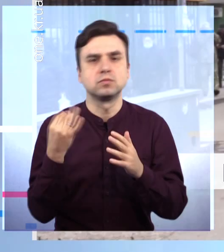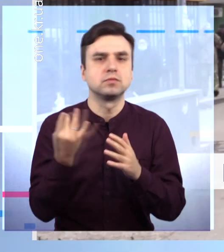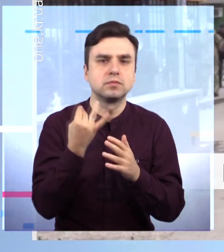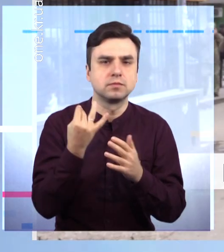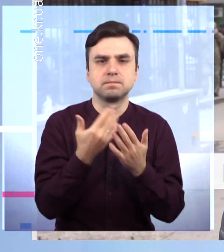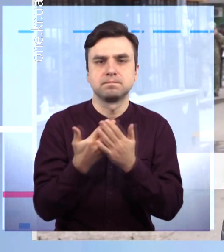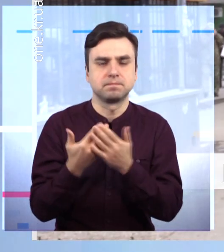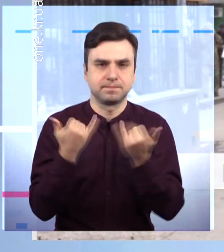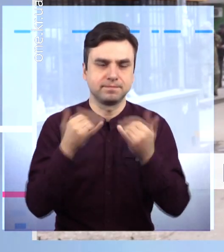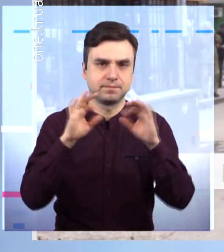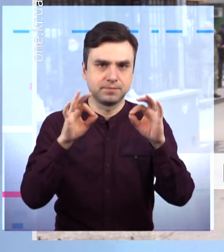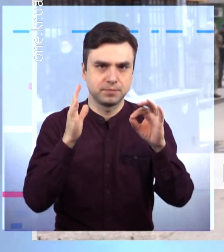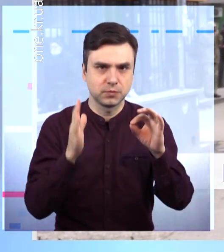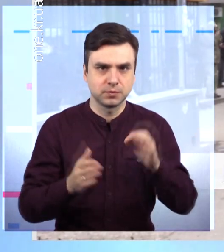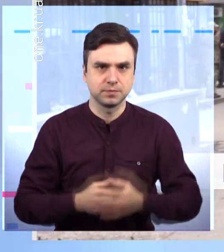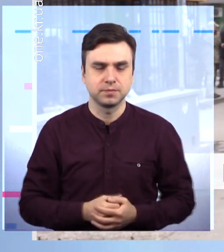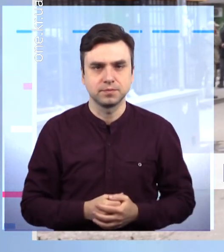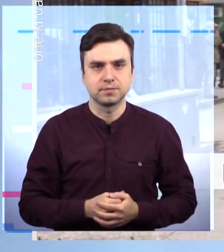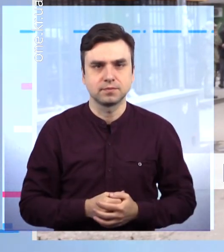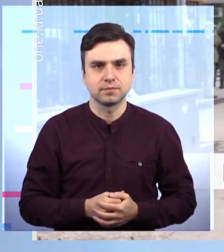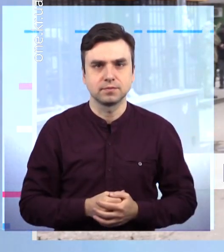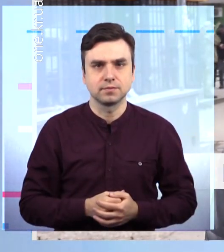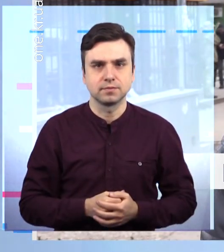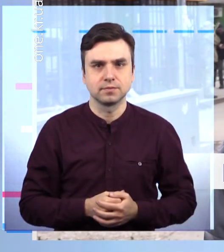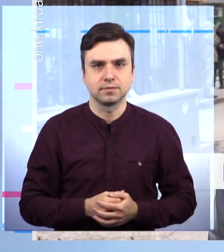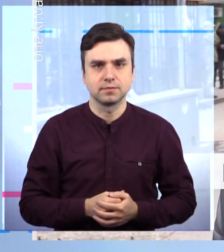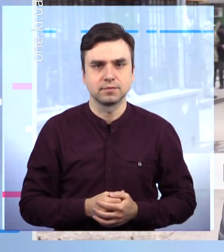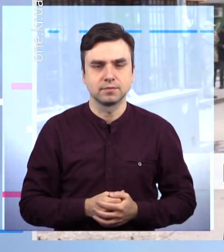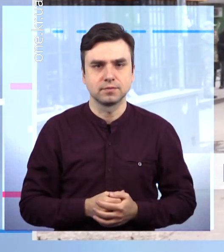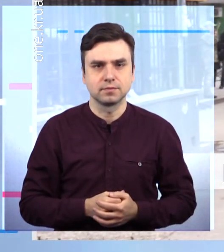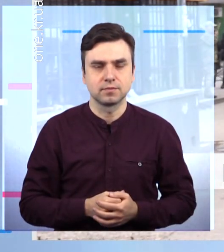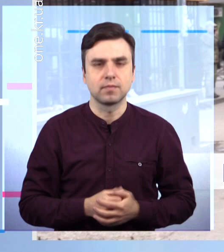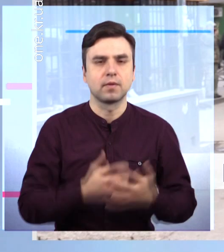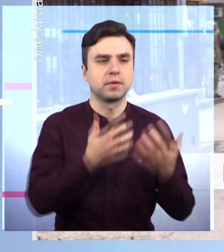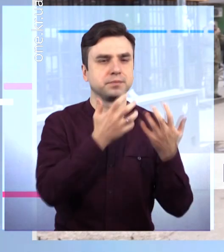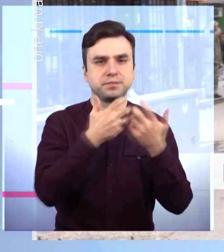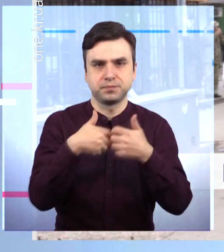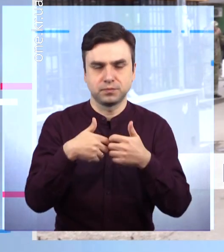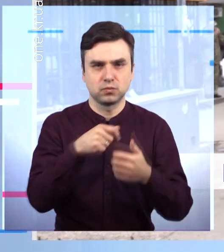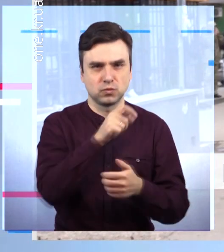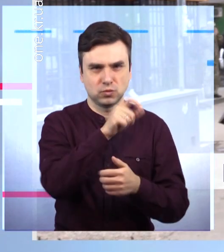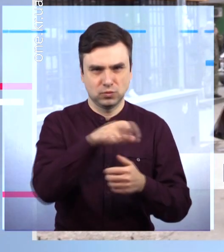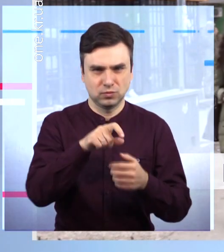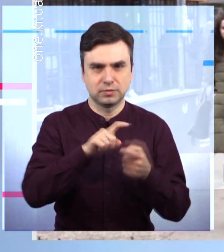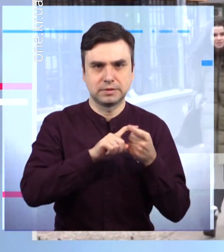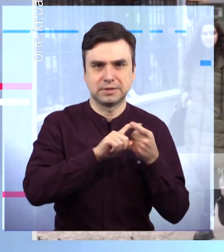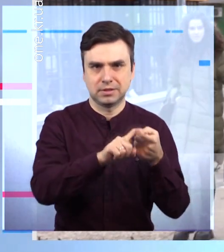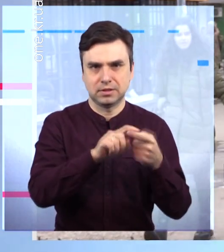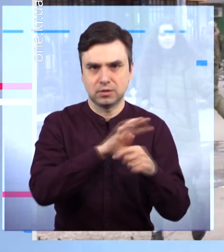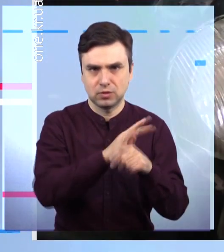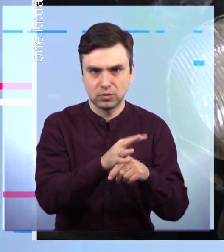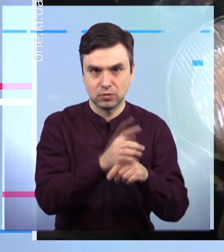Ми поздравляли жінок, як Кривого Рога, так і жінок всієї України. З імені бойців АТО